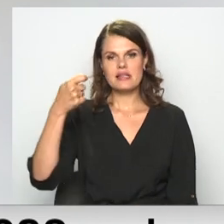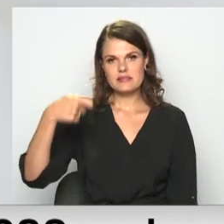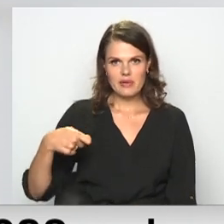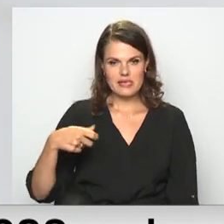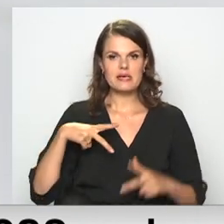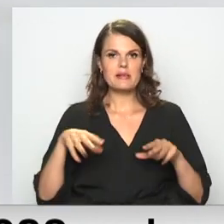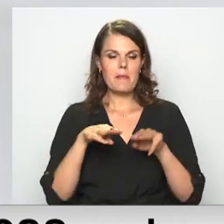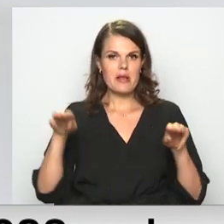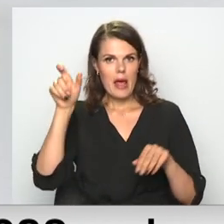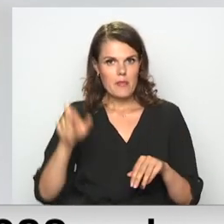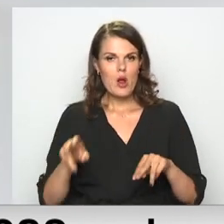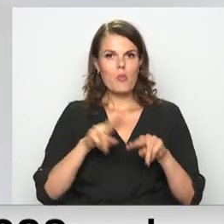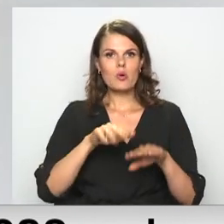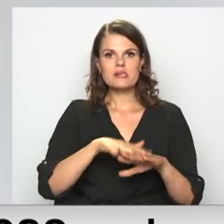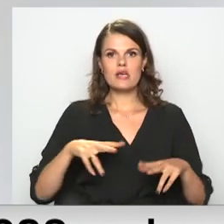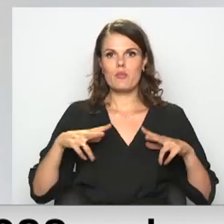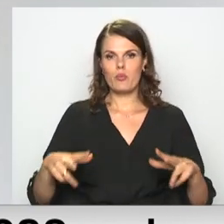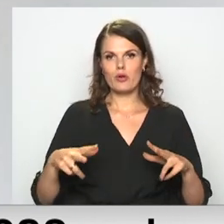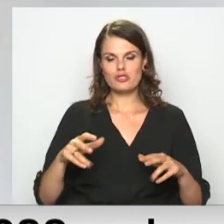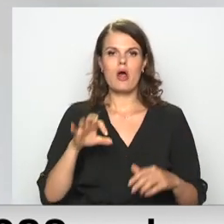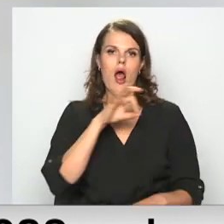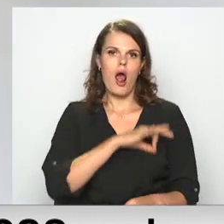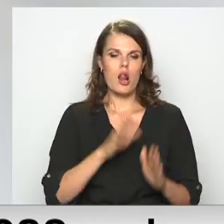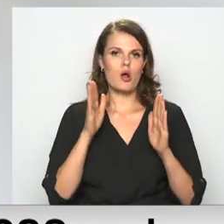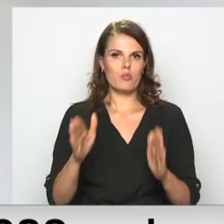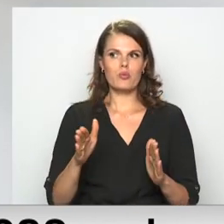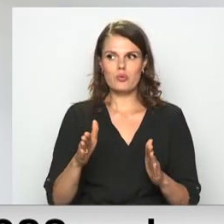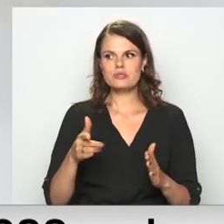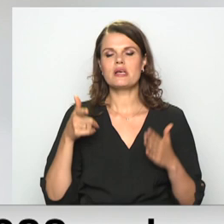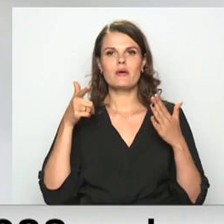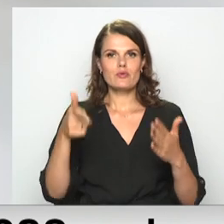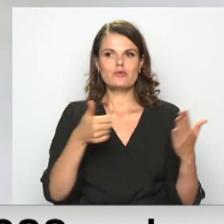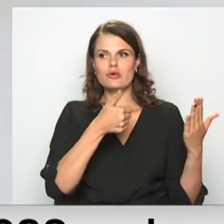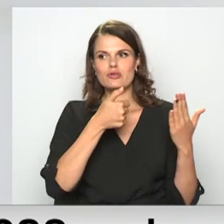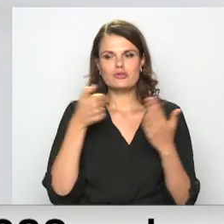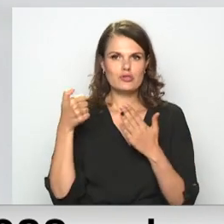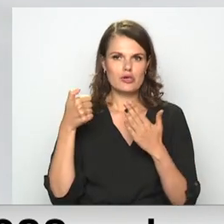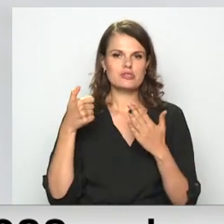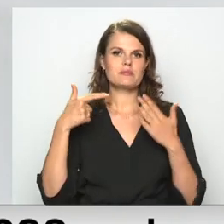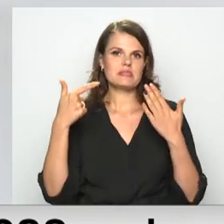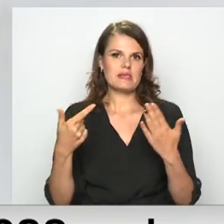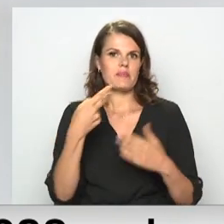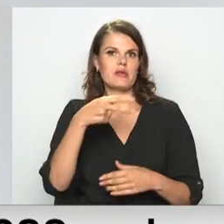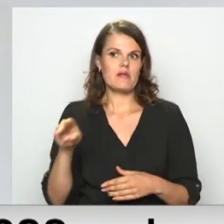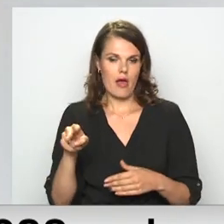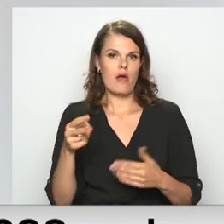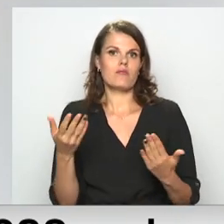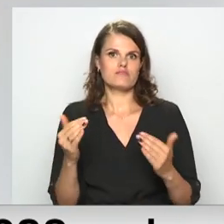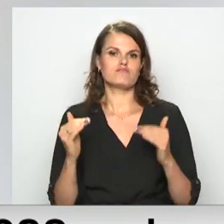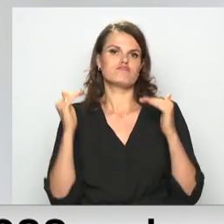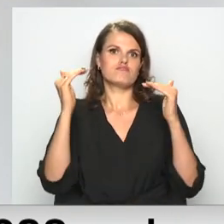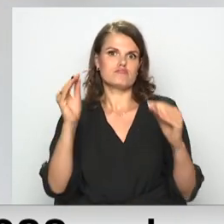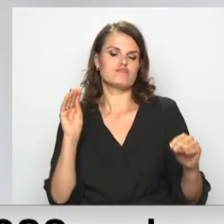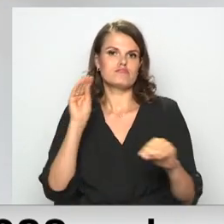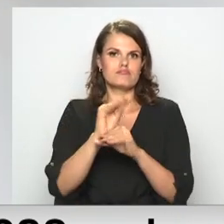priekšsādātāji algas sasniegt aptuveni 7600 eiro, kas premjeram un saimas priekšsādātājiem nozīmē kāpumu par